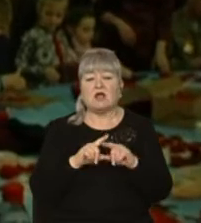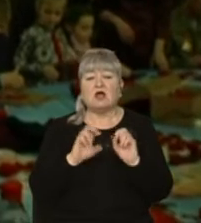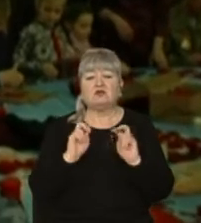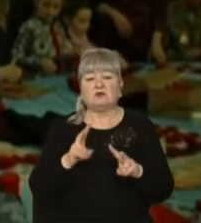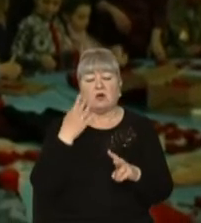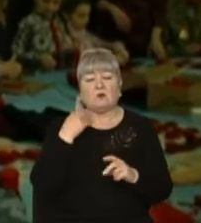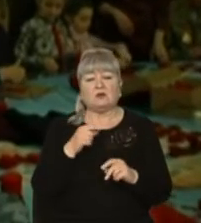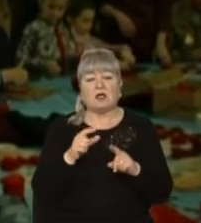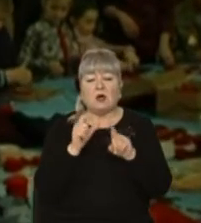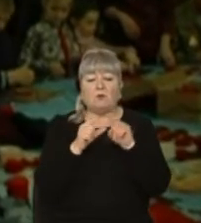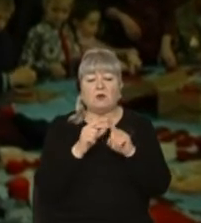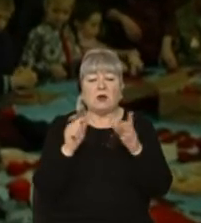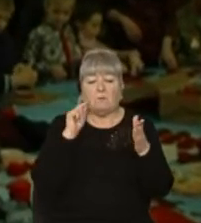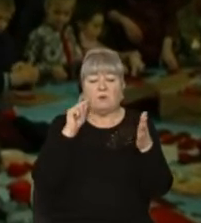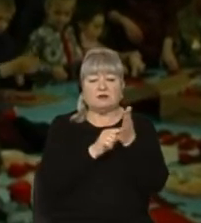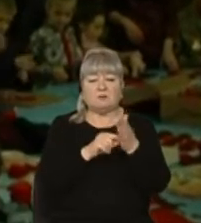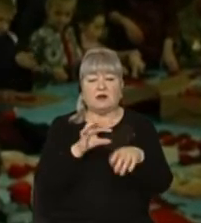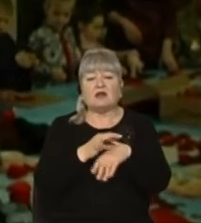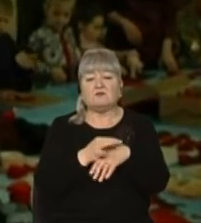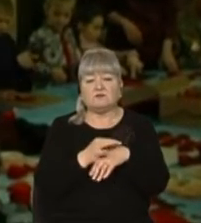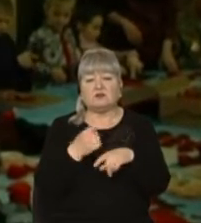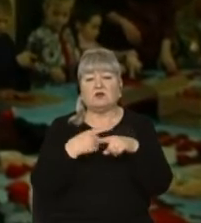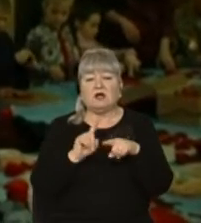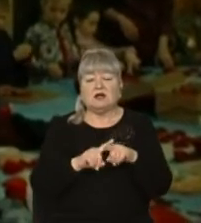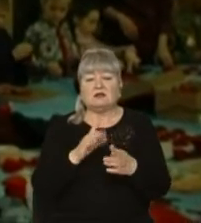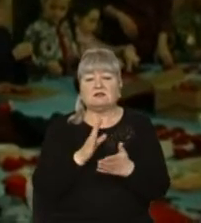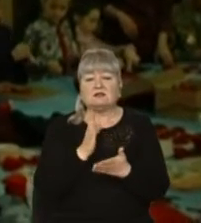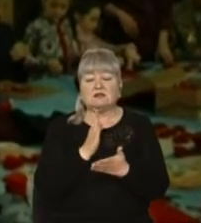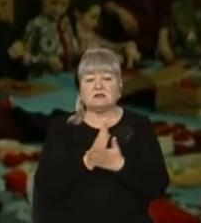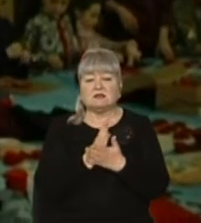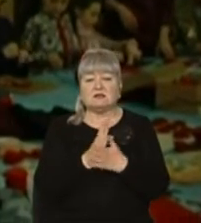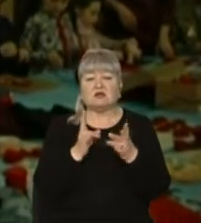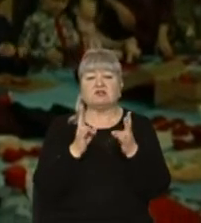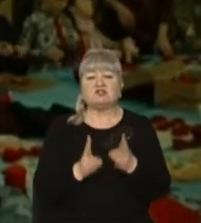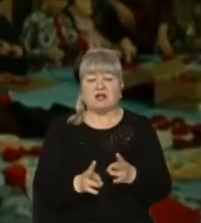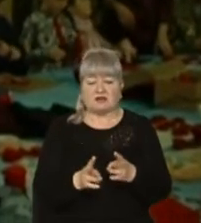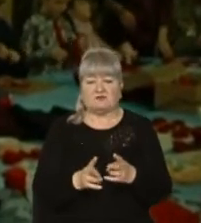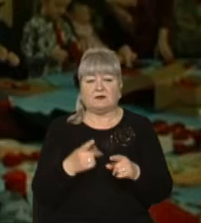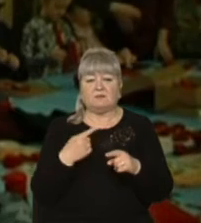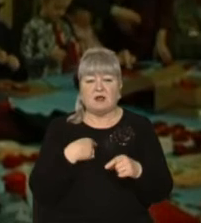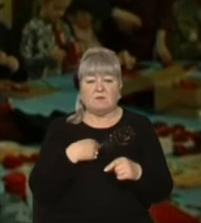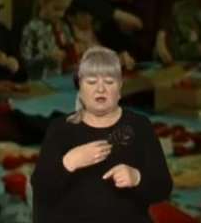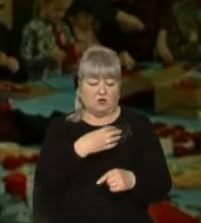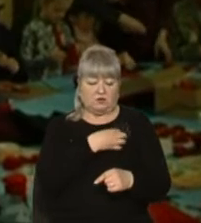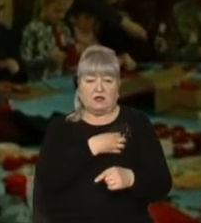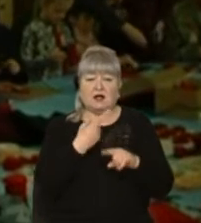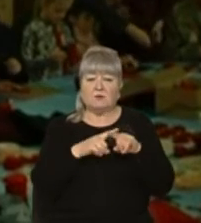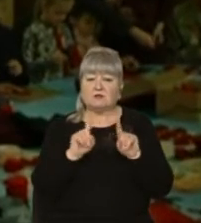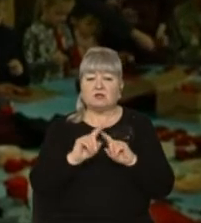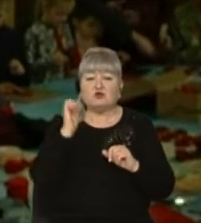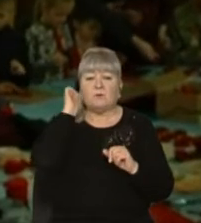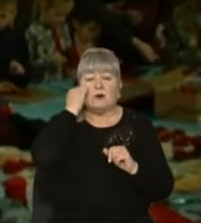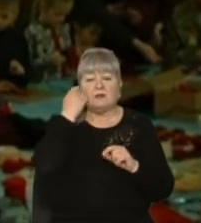куля потрапляє в його тіло. Тому це є символ жертви. Ми вдягаємо цей символ для того, щоб пам'ятати